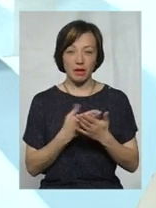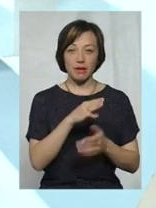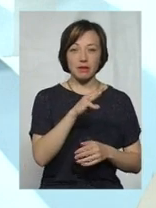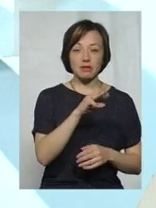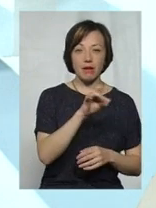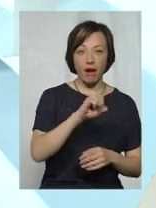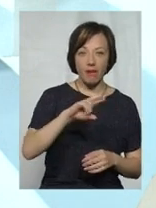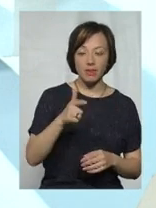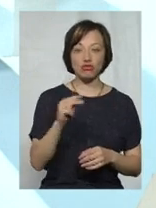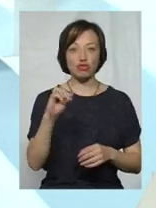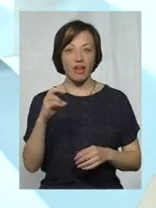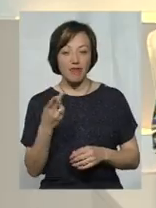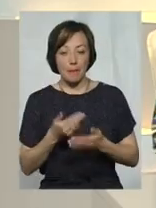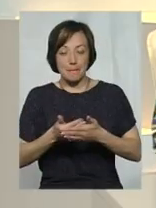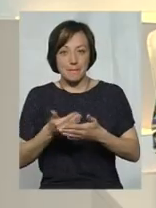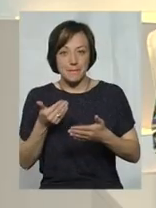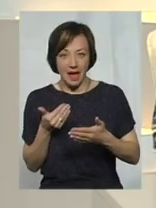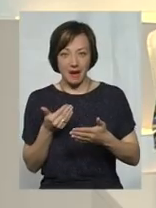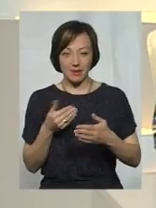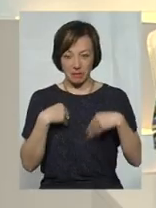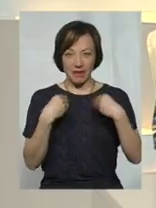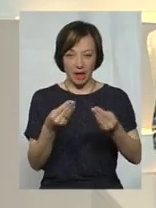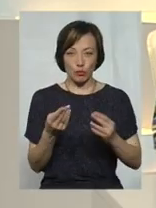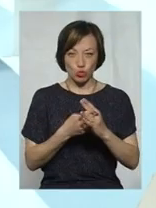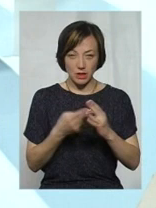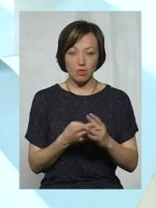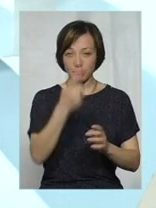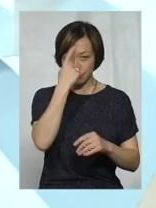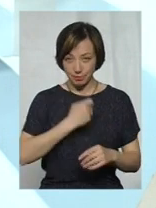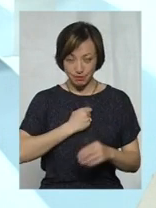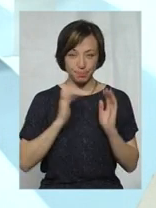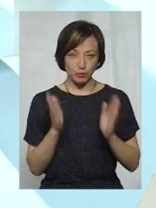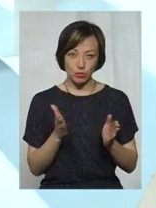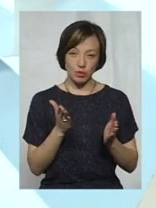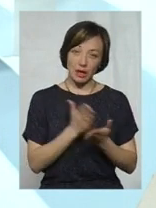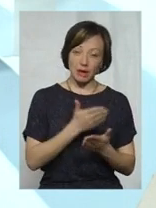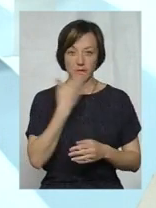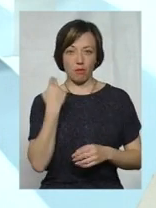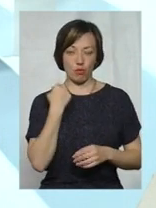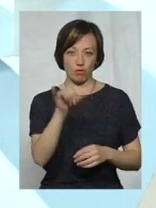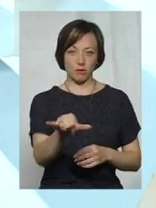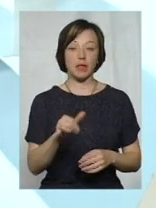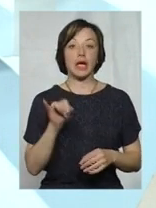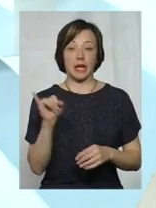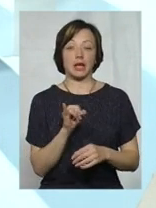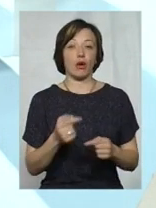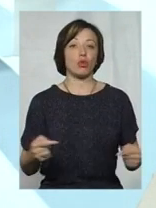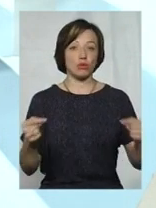в червні місяці, перед тим, як ми будемо перепризначати субсидії, будуть нас повідомляти. Одночасно із